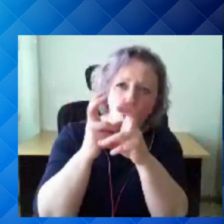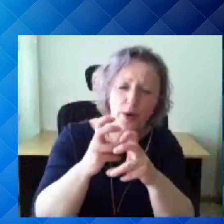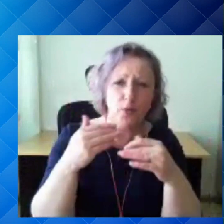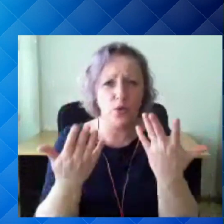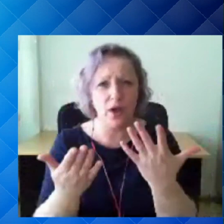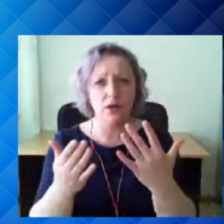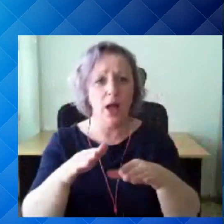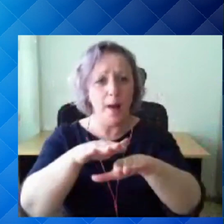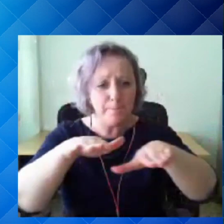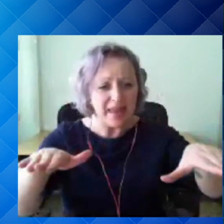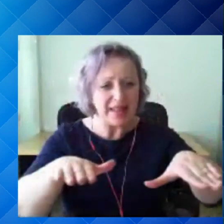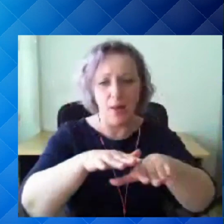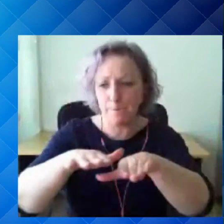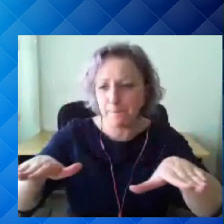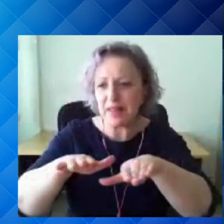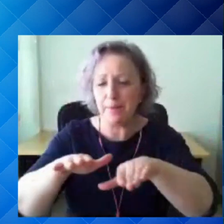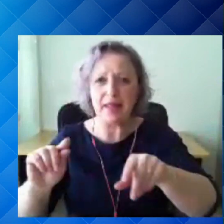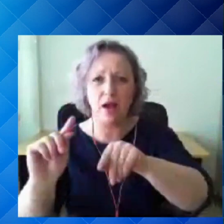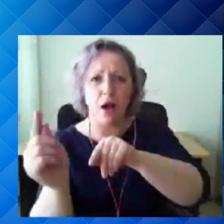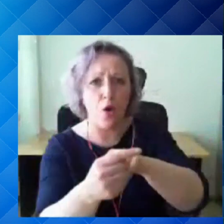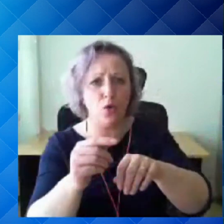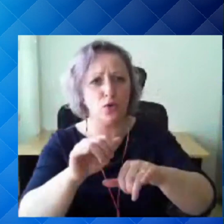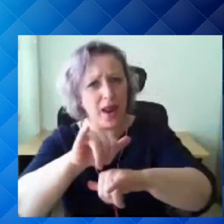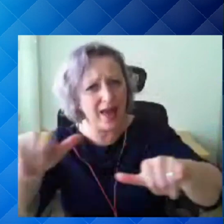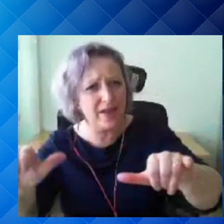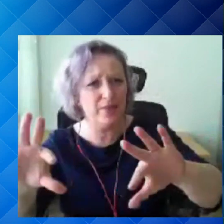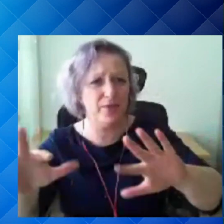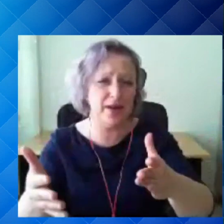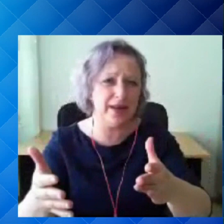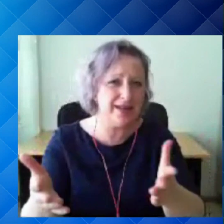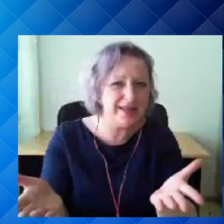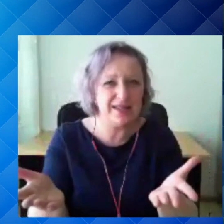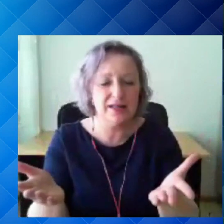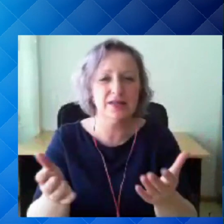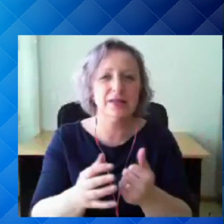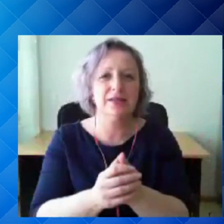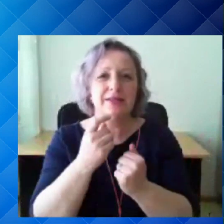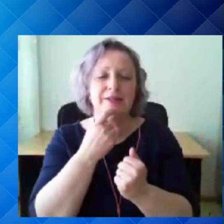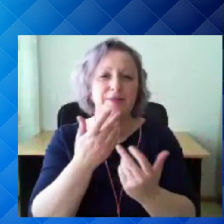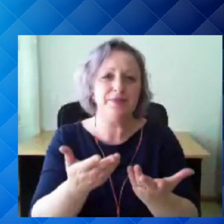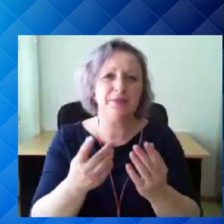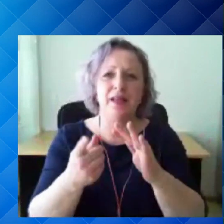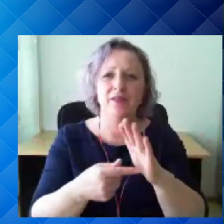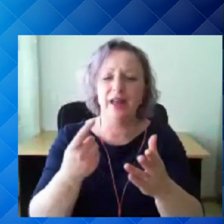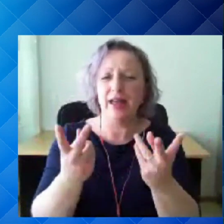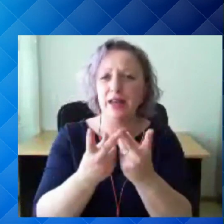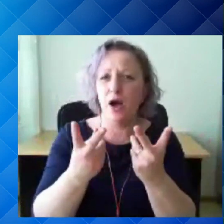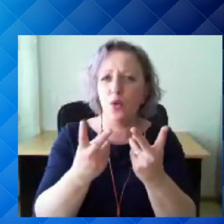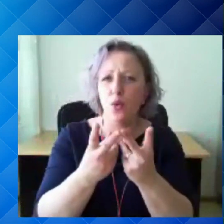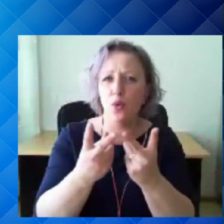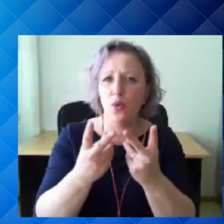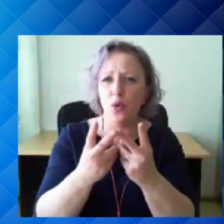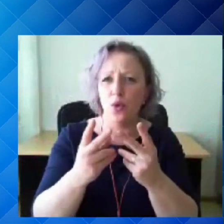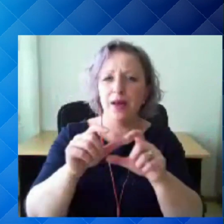piindade kaudu või mitte? See juttu on nagu hästi maailseks. Ja veel juurde, et need kusutad niisugust teemad nagu